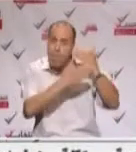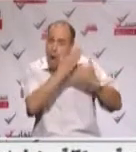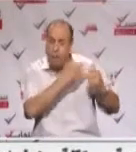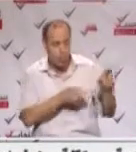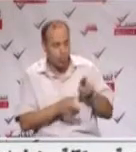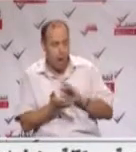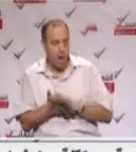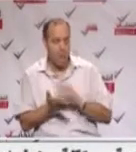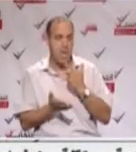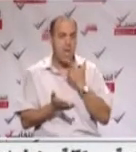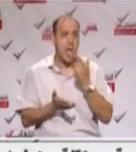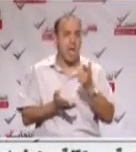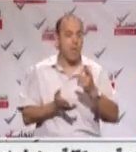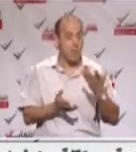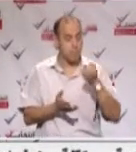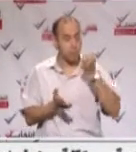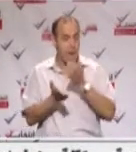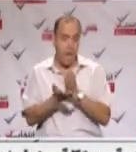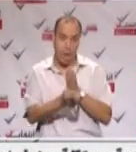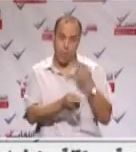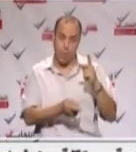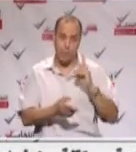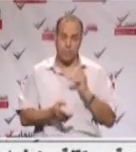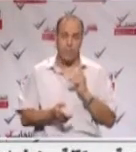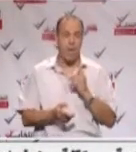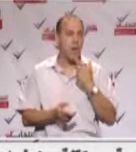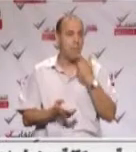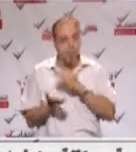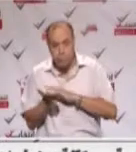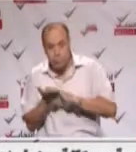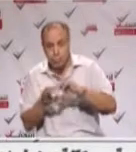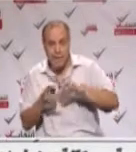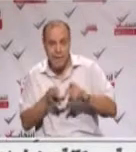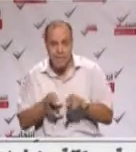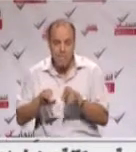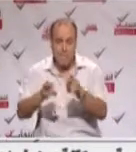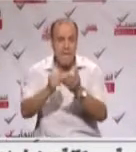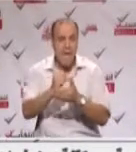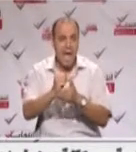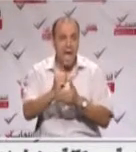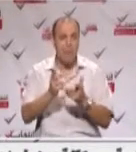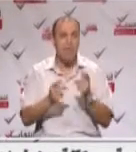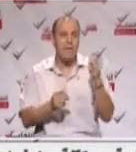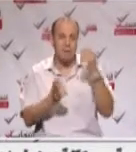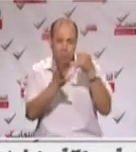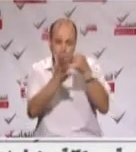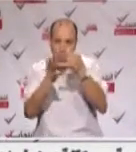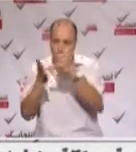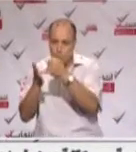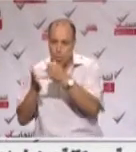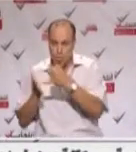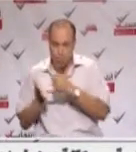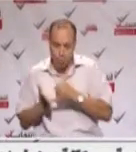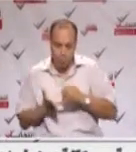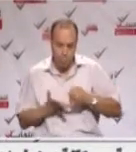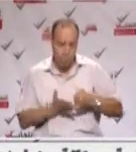القدامة باعتبارهم المالكين الحقيقيين لها وتعبيد المسارك الفلاحية خاصة بجهة النظور والفحص وصواف